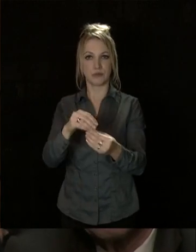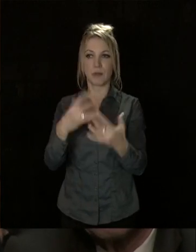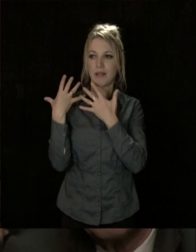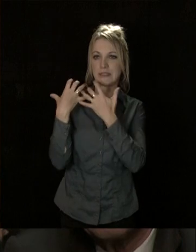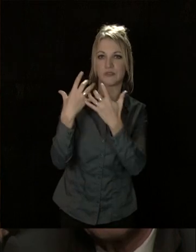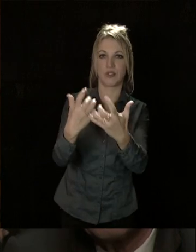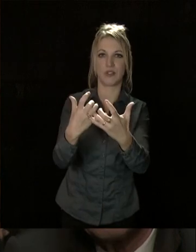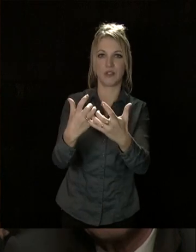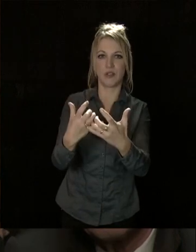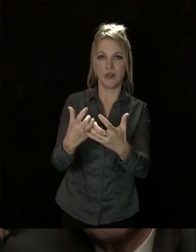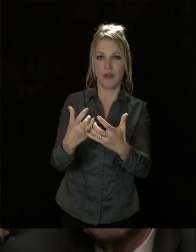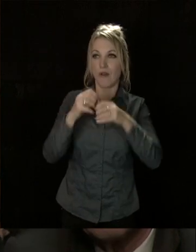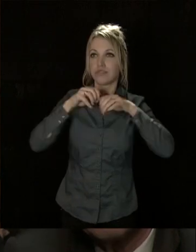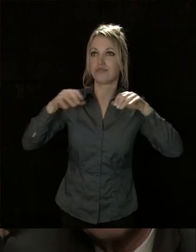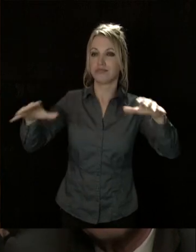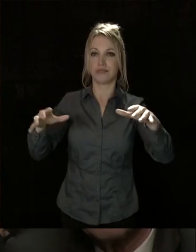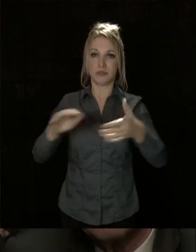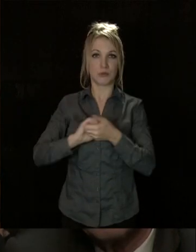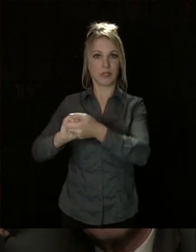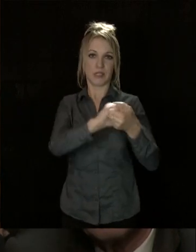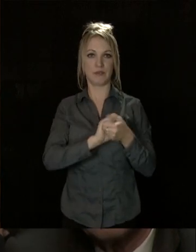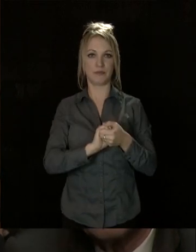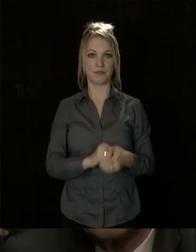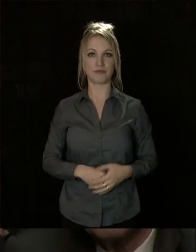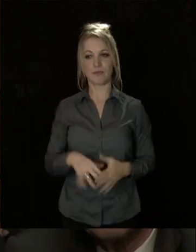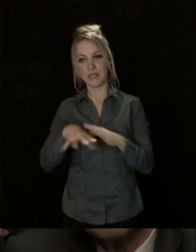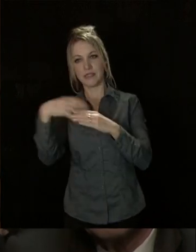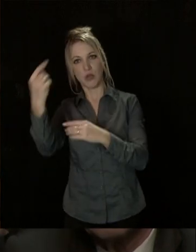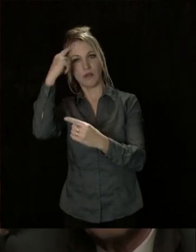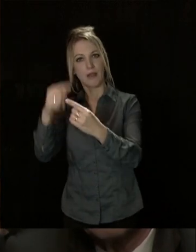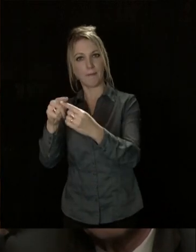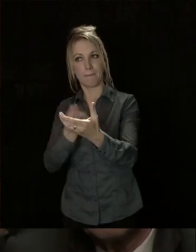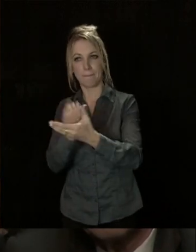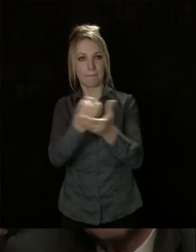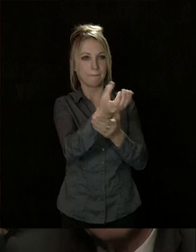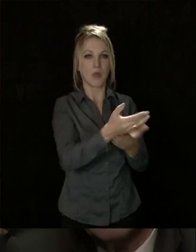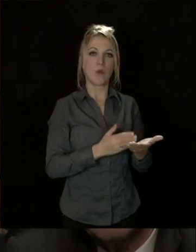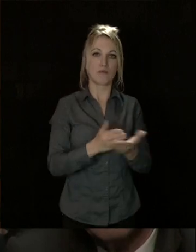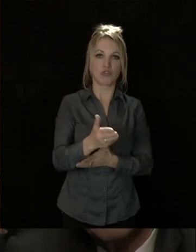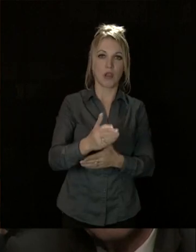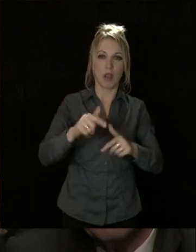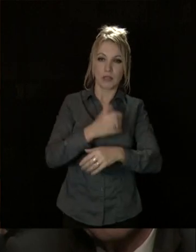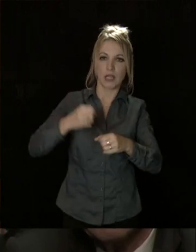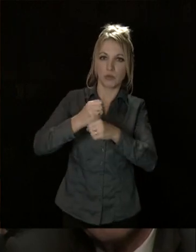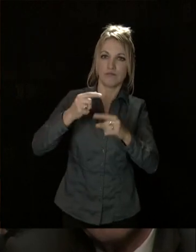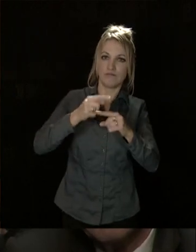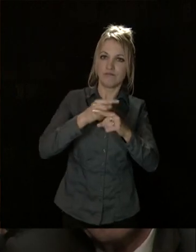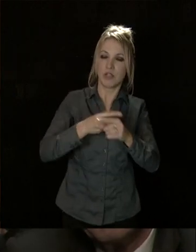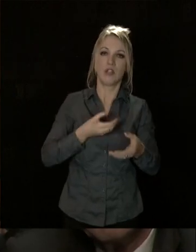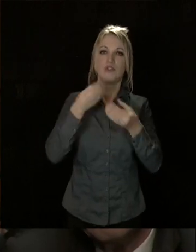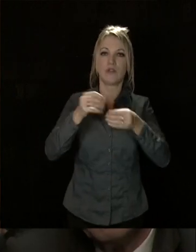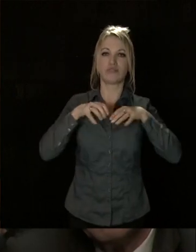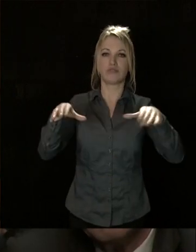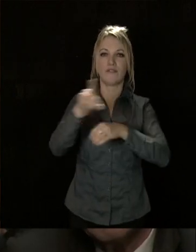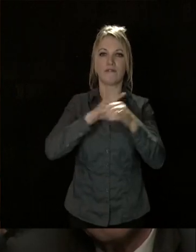'attractivité, de rayonnement et de solidarité, tournés vers l'extérieur, portant de grands projets qui vont contribuer au rayonnement de la